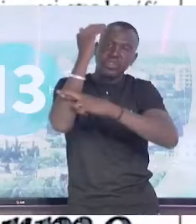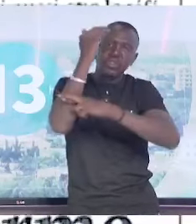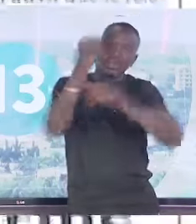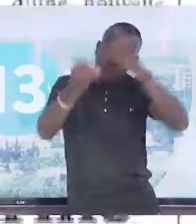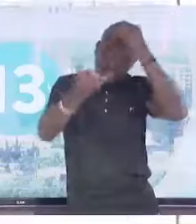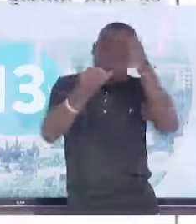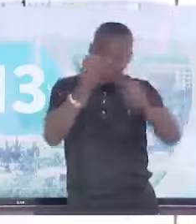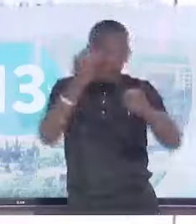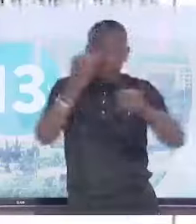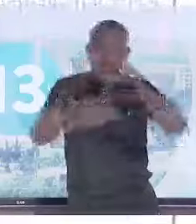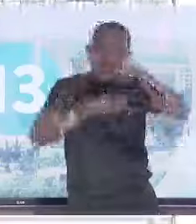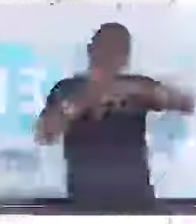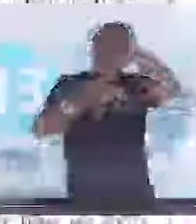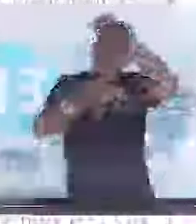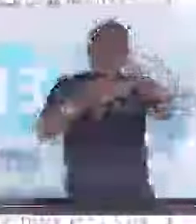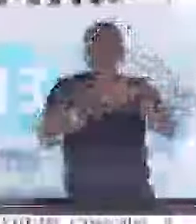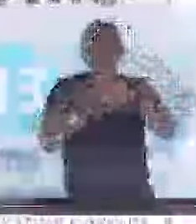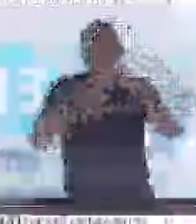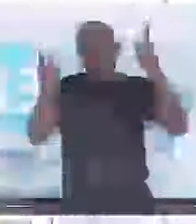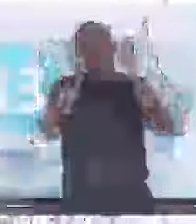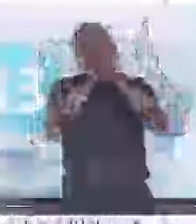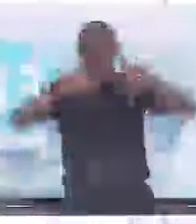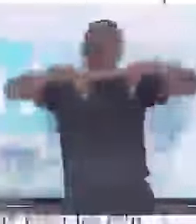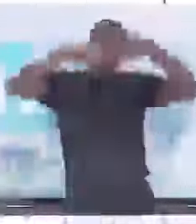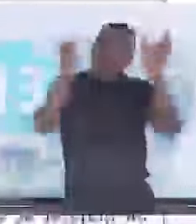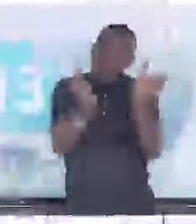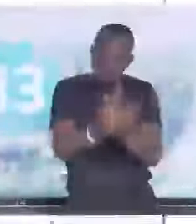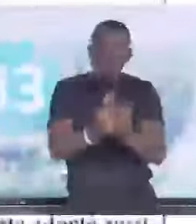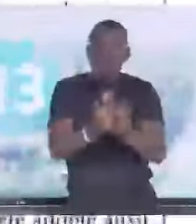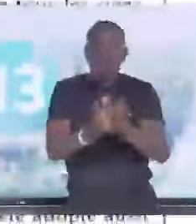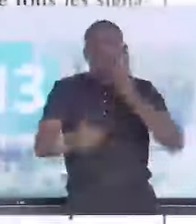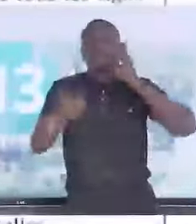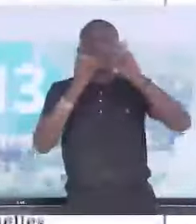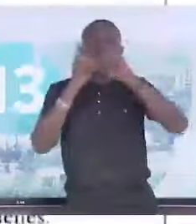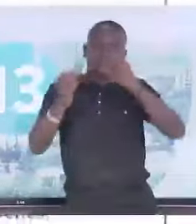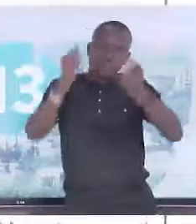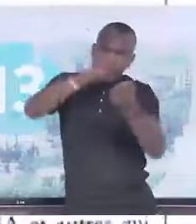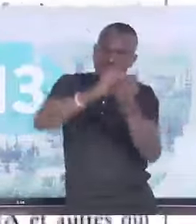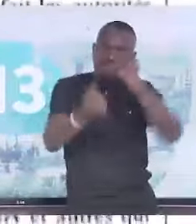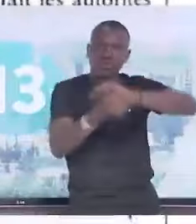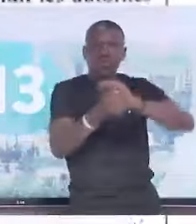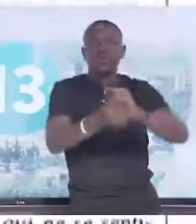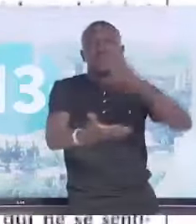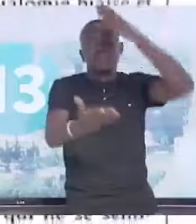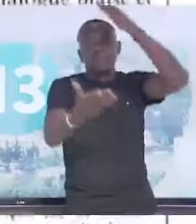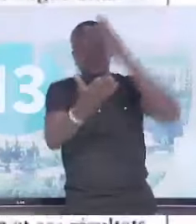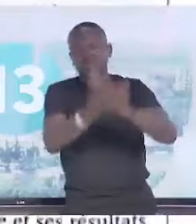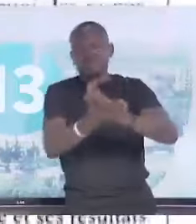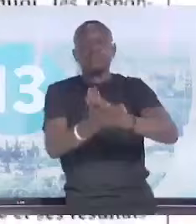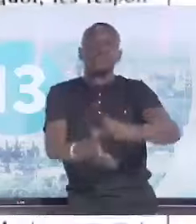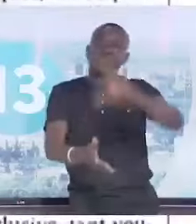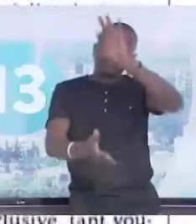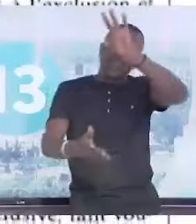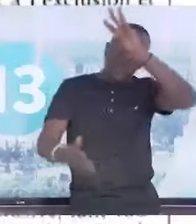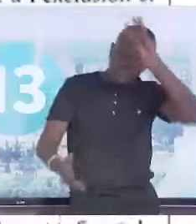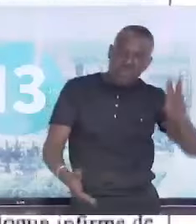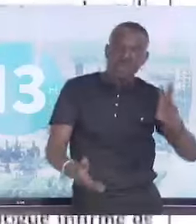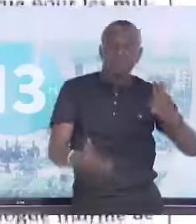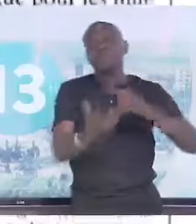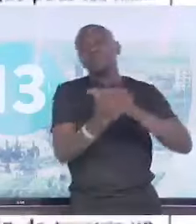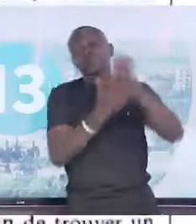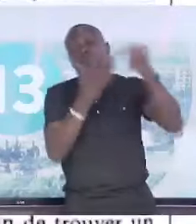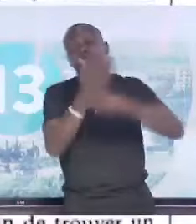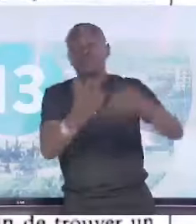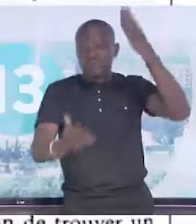nationale. Il s'agit de rencontres locales pour débattre du destin de la transition arrivée à terme le 26 mars dernier. Pour l'éditorialiste donc,